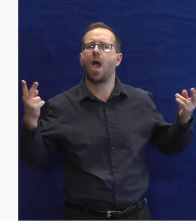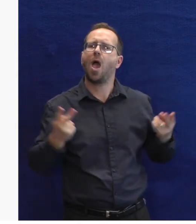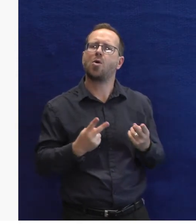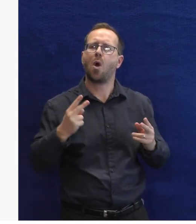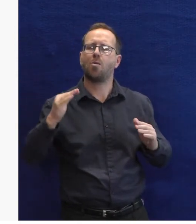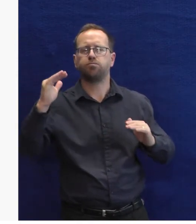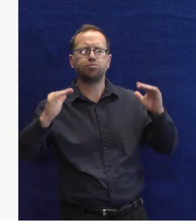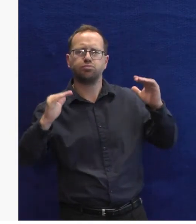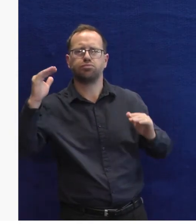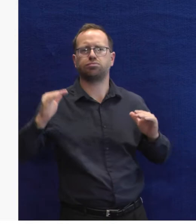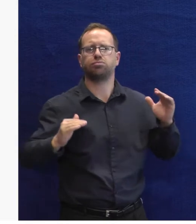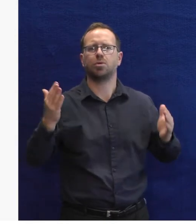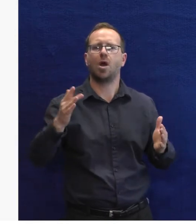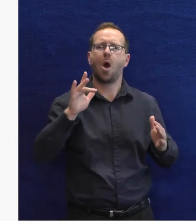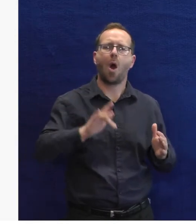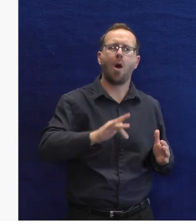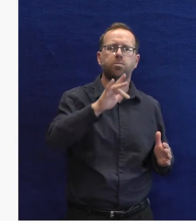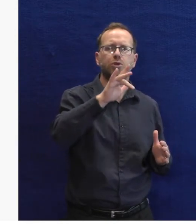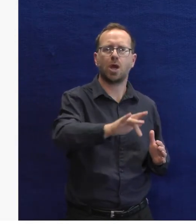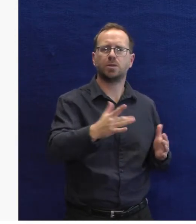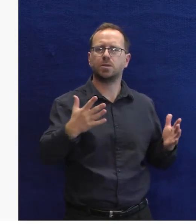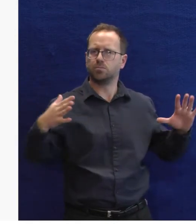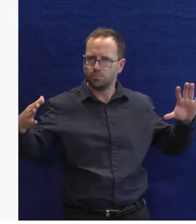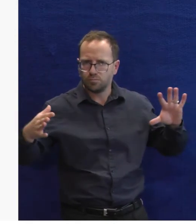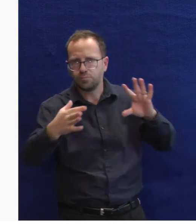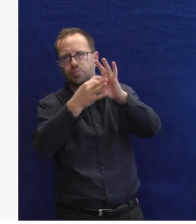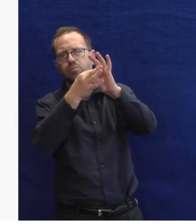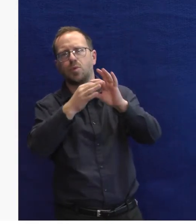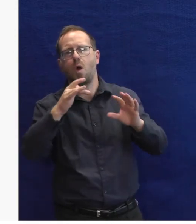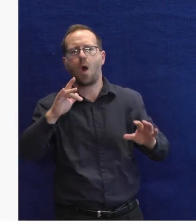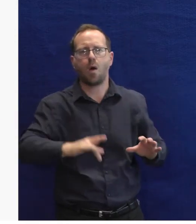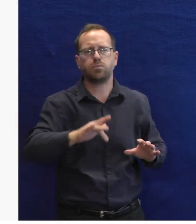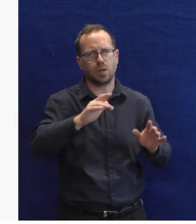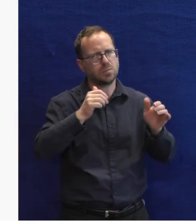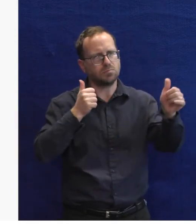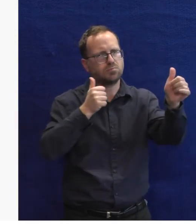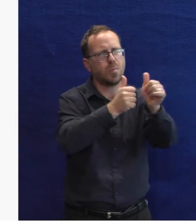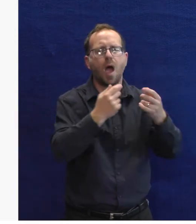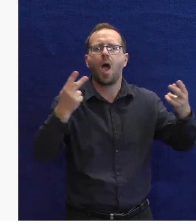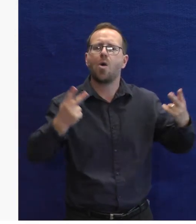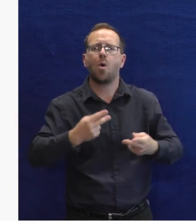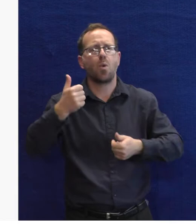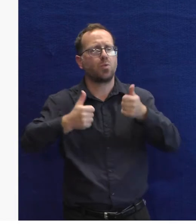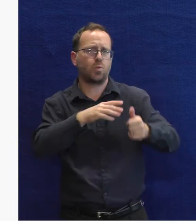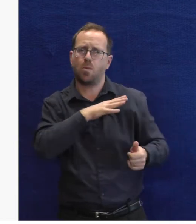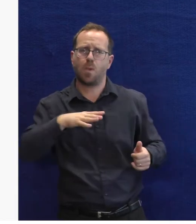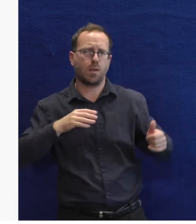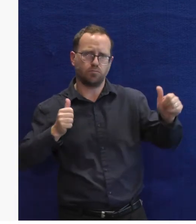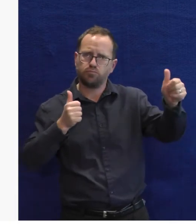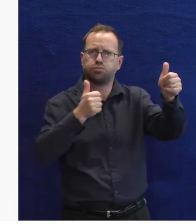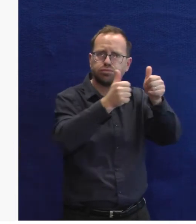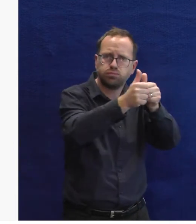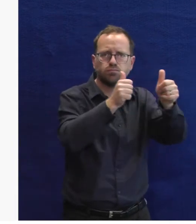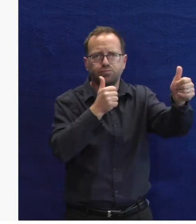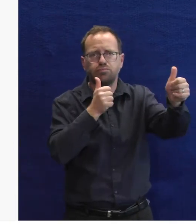někde doplňkem, někde i trošku závislí, na těchto řešeních, nicméně máme